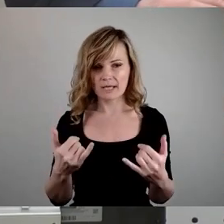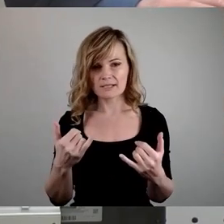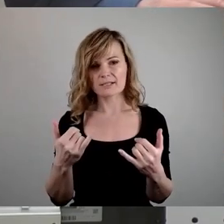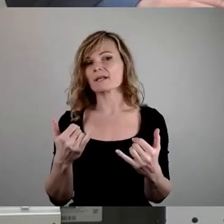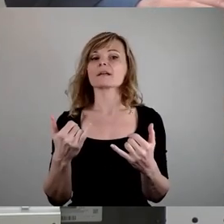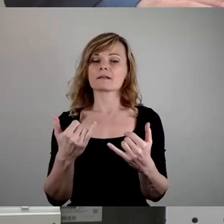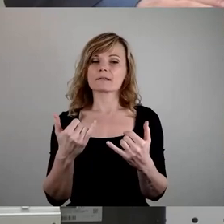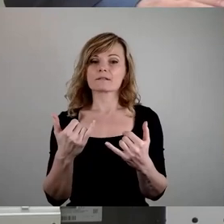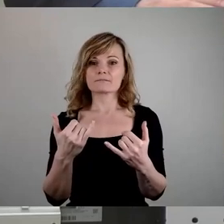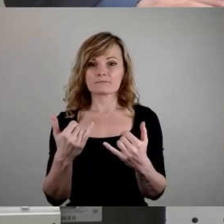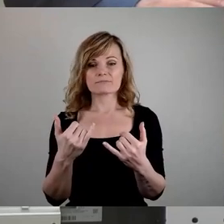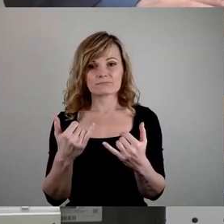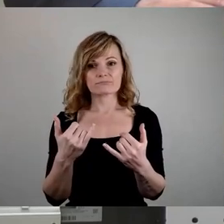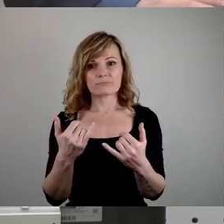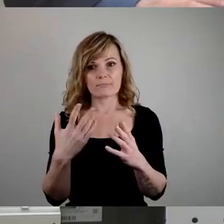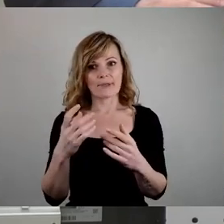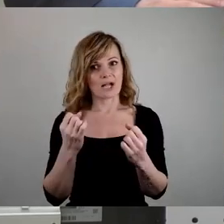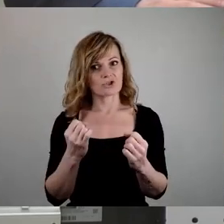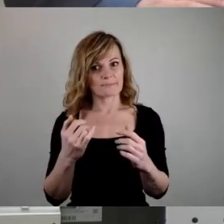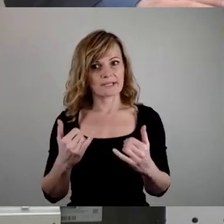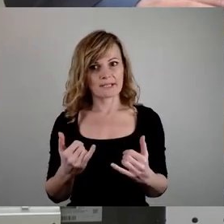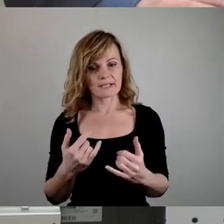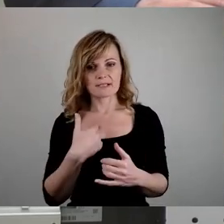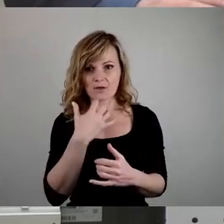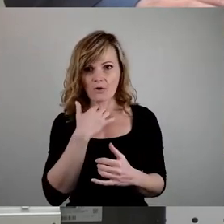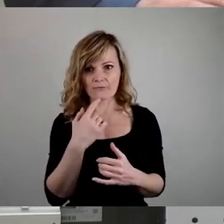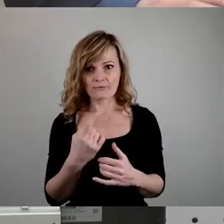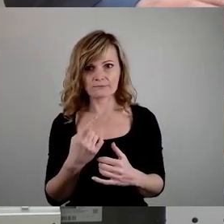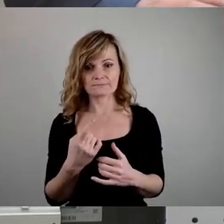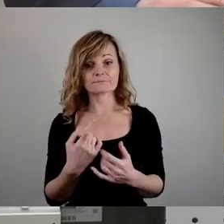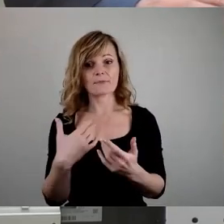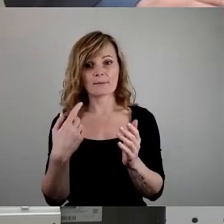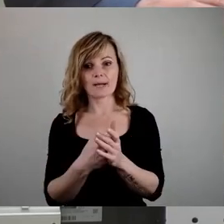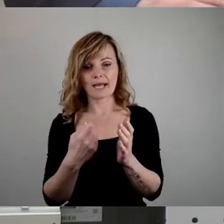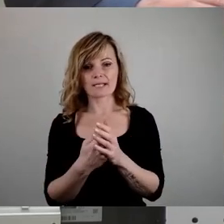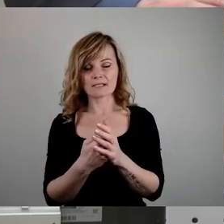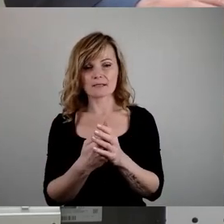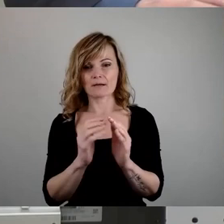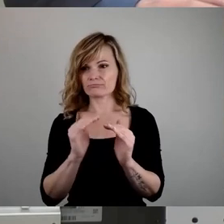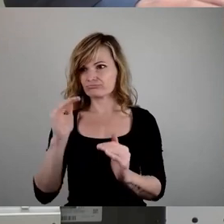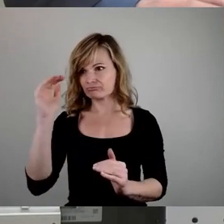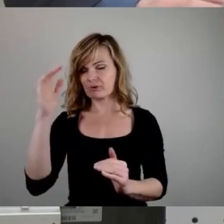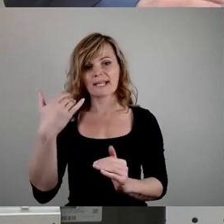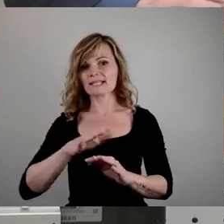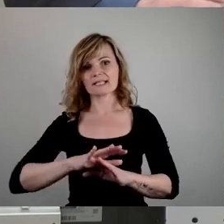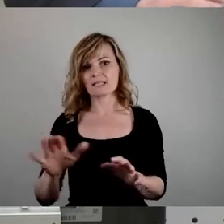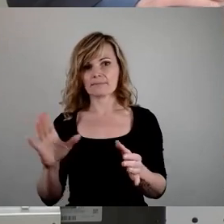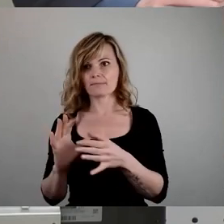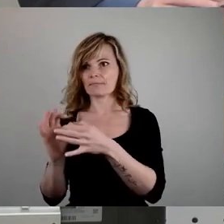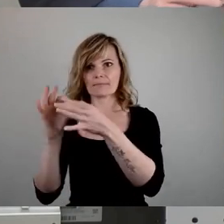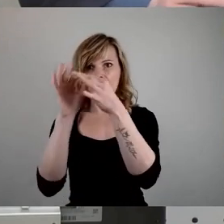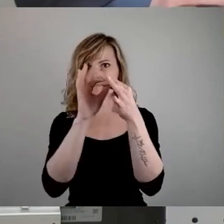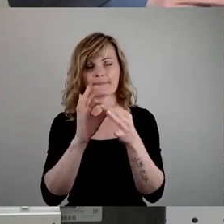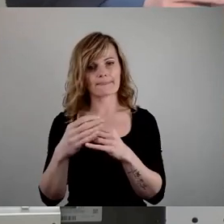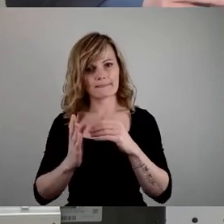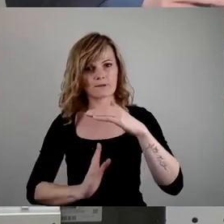die Lage auch wieder deutlich stabilisiert, sodass hoffentlich diese Preisspirale auch ein Ende hat. Nichtsdestotrotz, wir